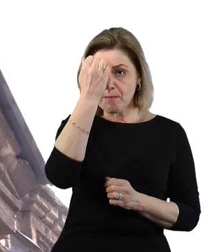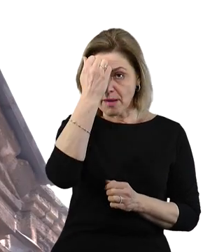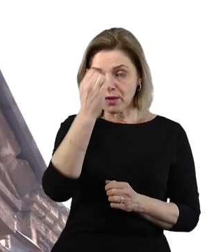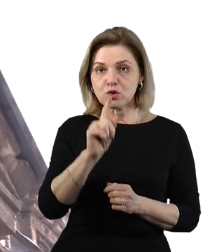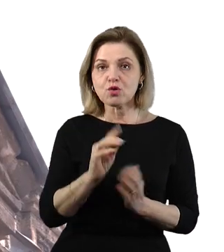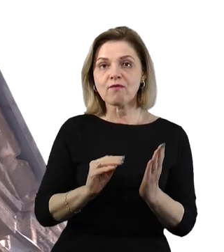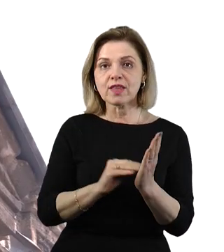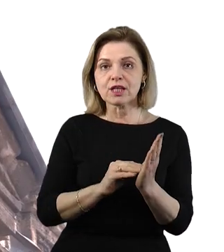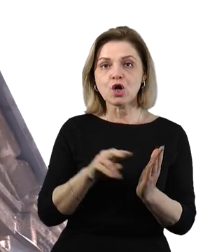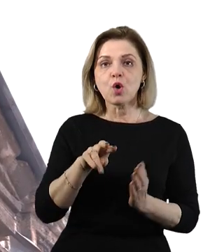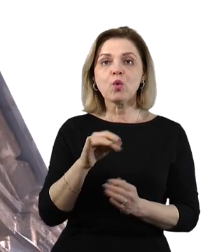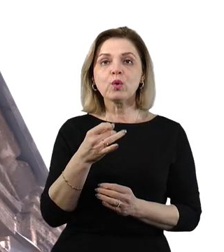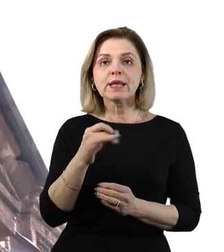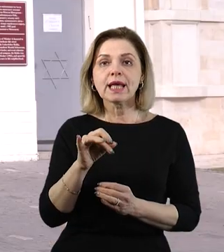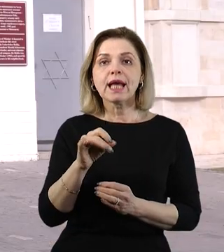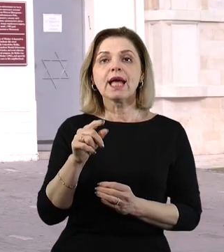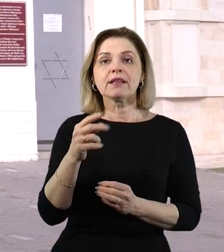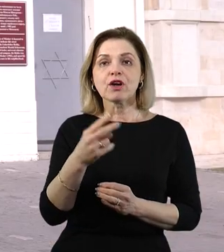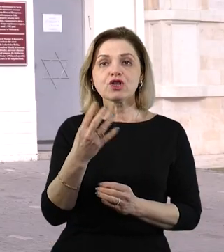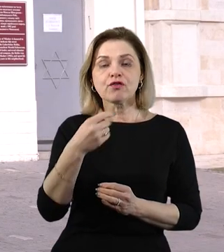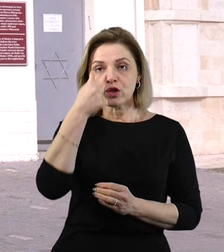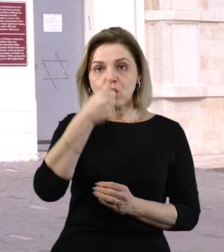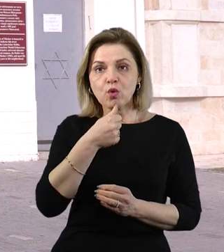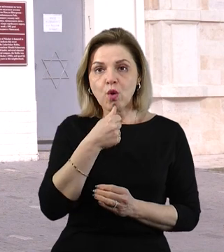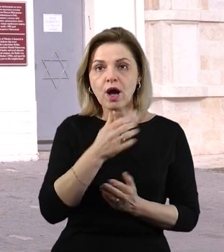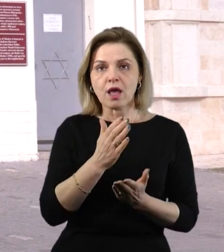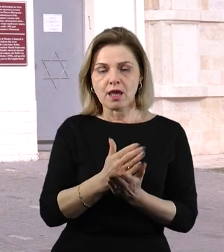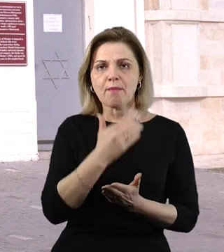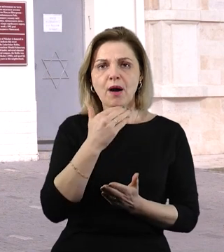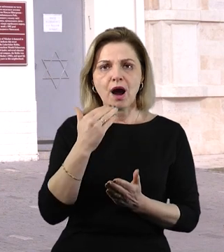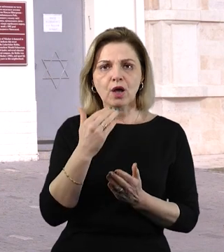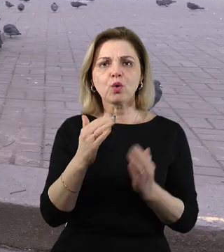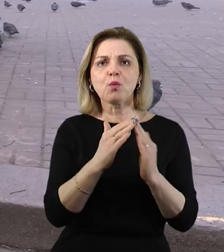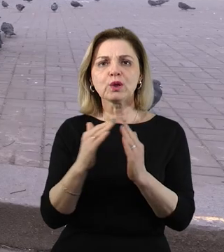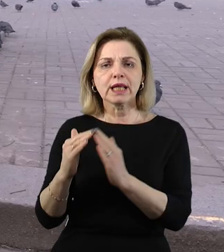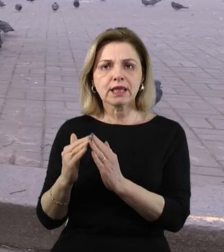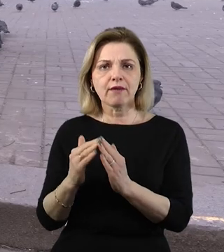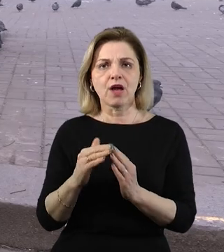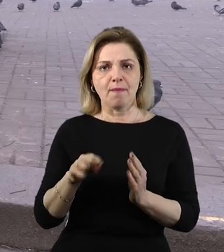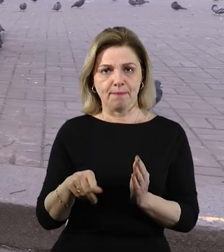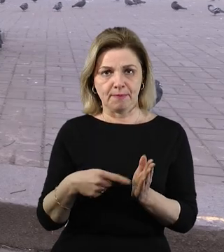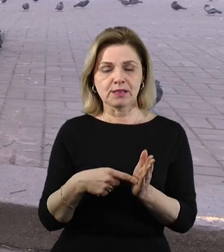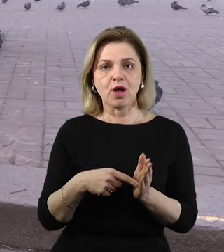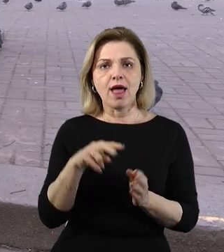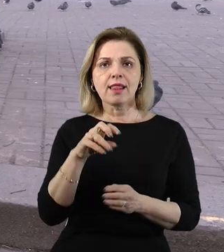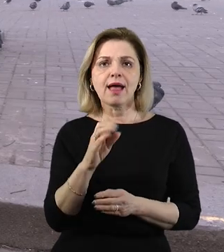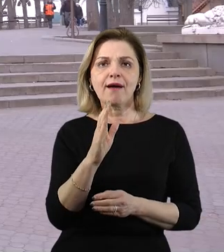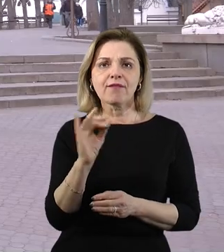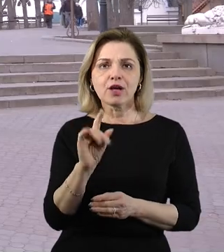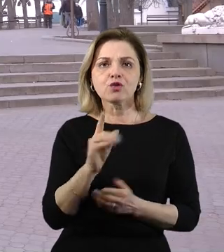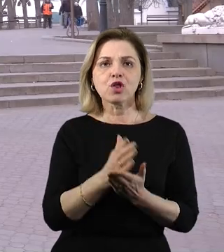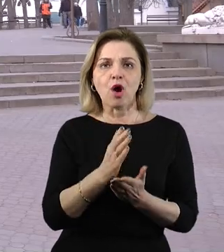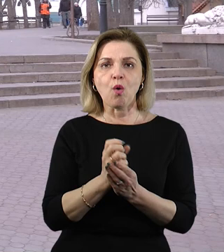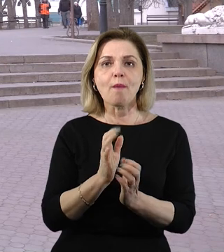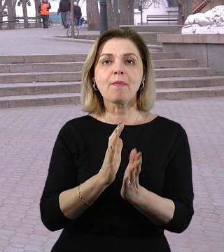реєстру у лютому 2024 року, низка історичних будинків у центрі Миколаїва, мармурові леви, що розташовані на вході до